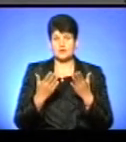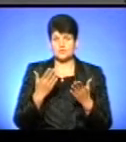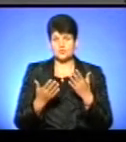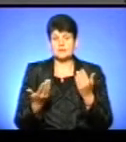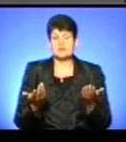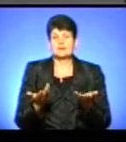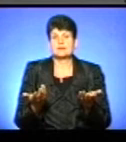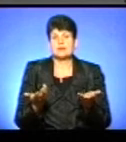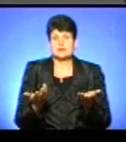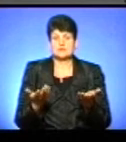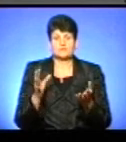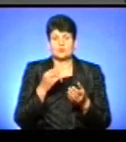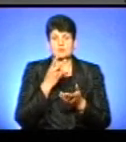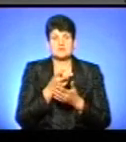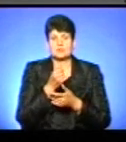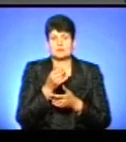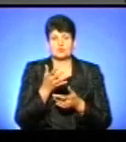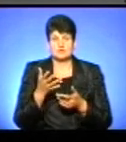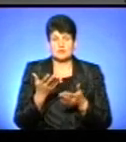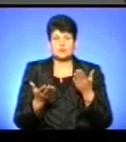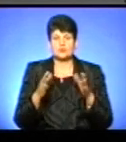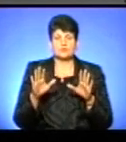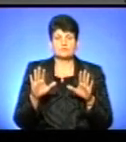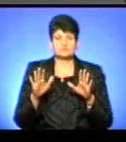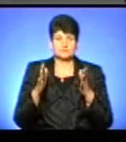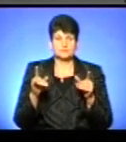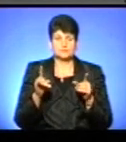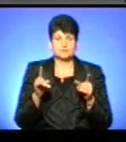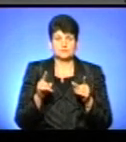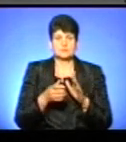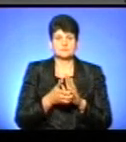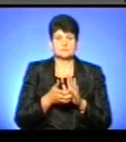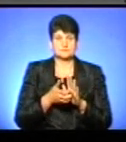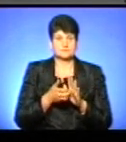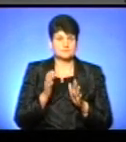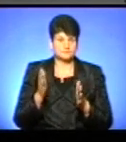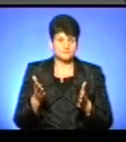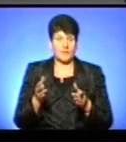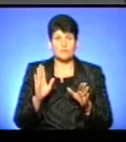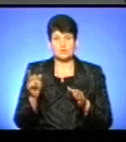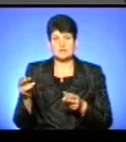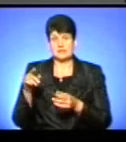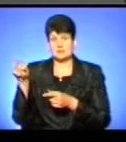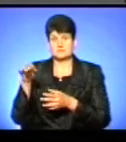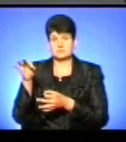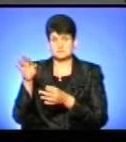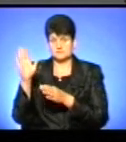десь, тому що всього передбачити неможливо, якщо десь буде не вистачати, а десь буде залишок,